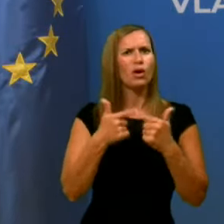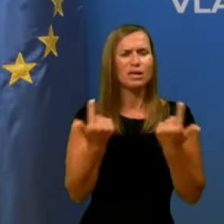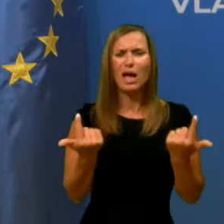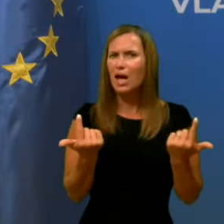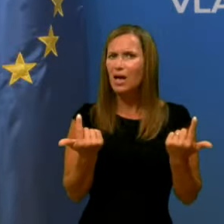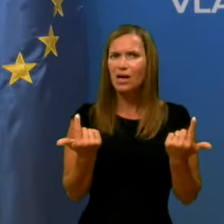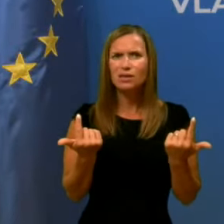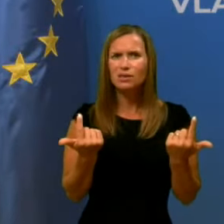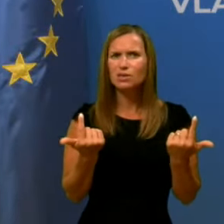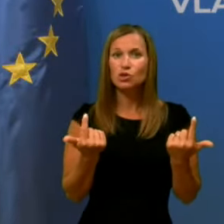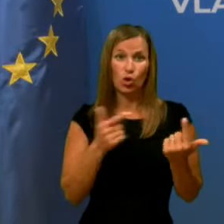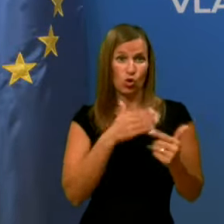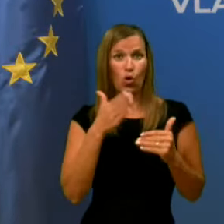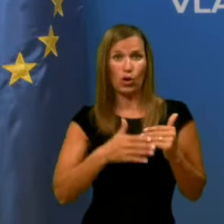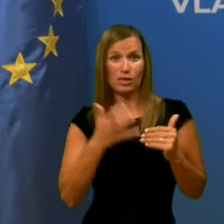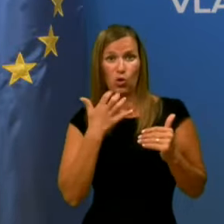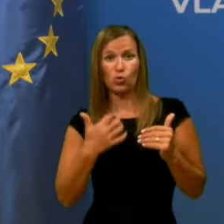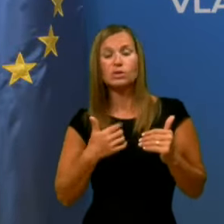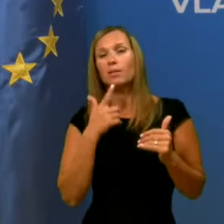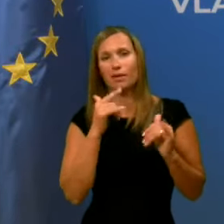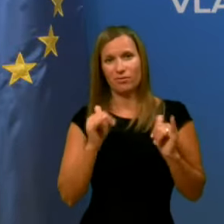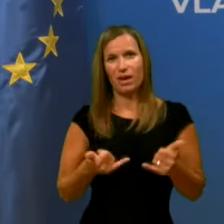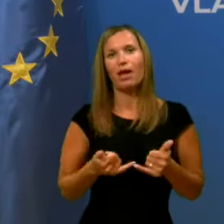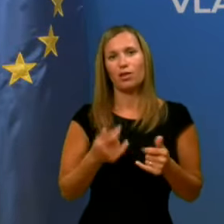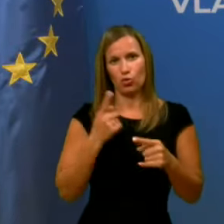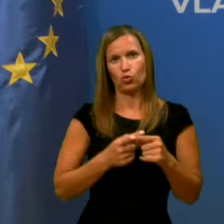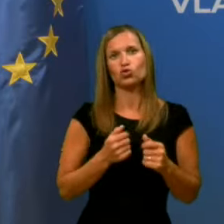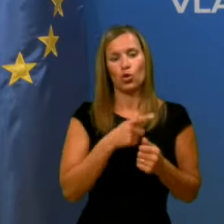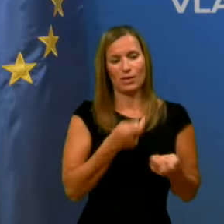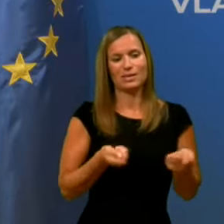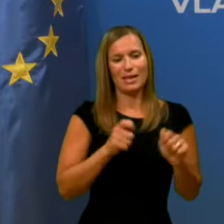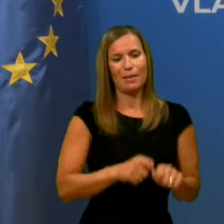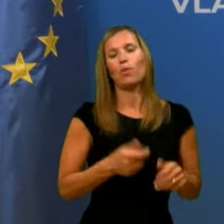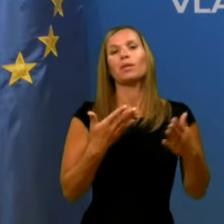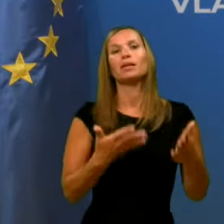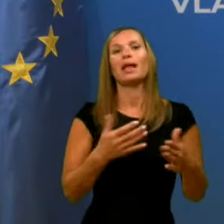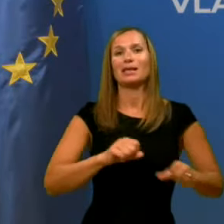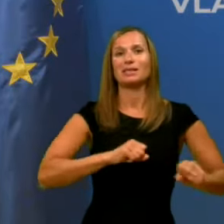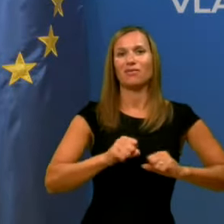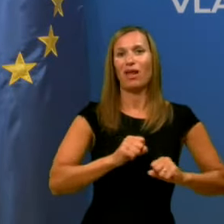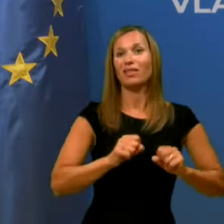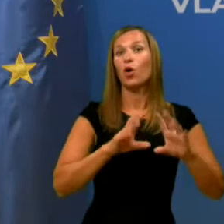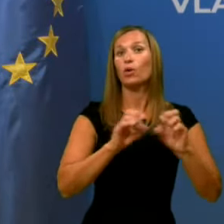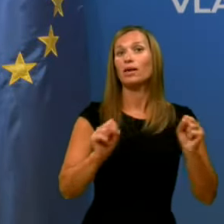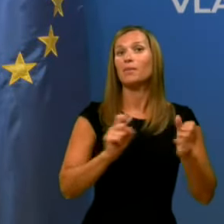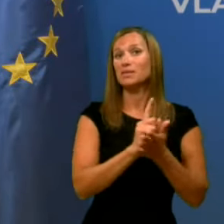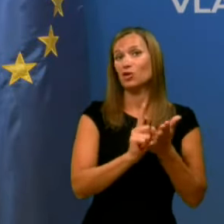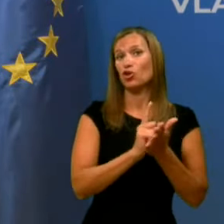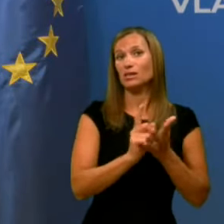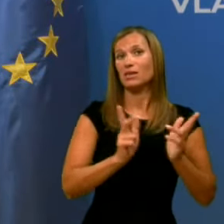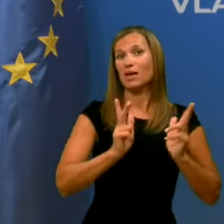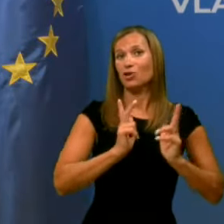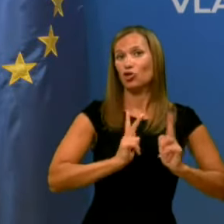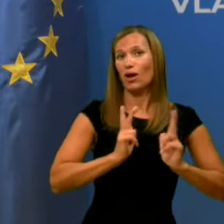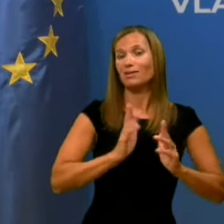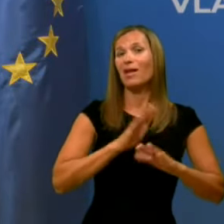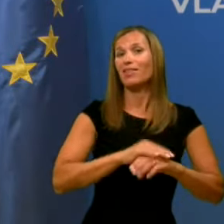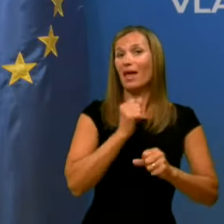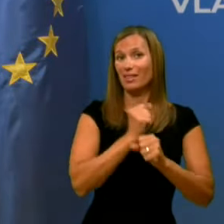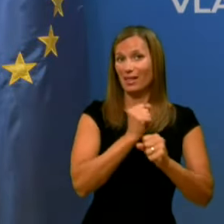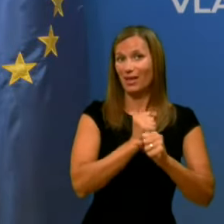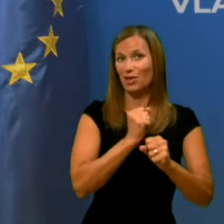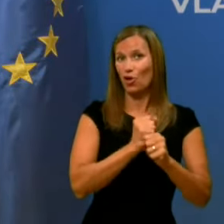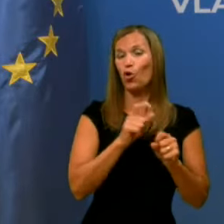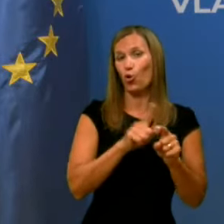sklepom do konca avgusta? Tako je. Torej, sklepom je danes vlada ukrep za časnega čakanja na delo doma, kot je